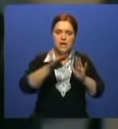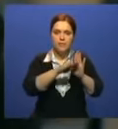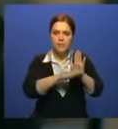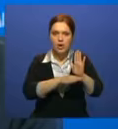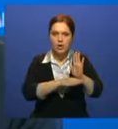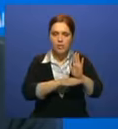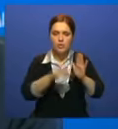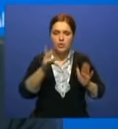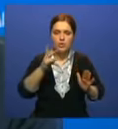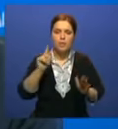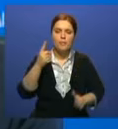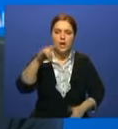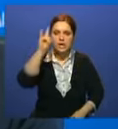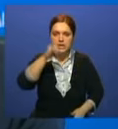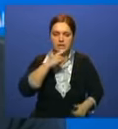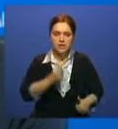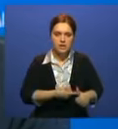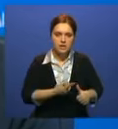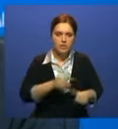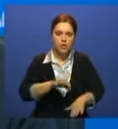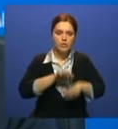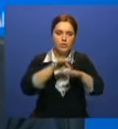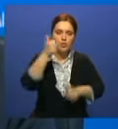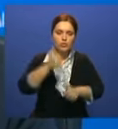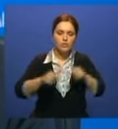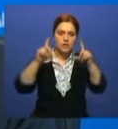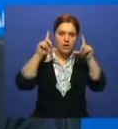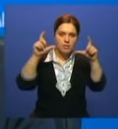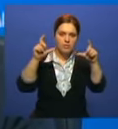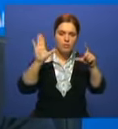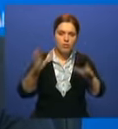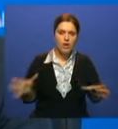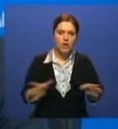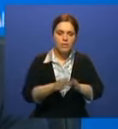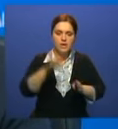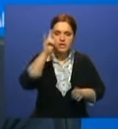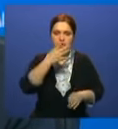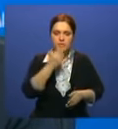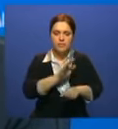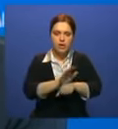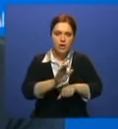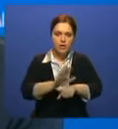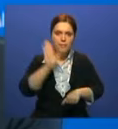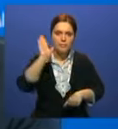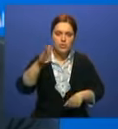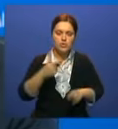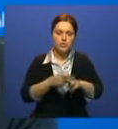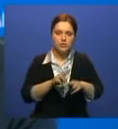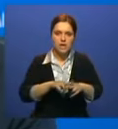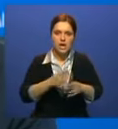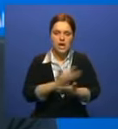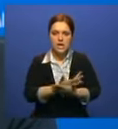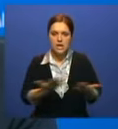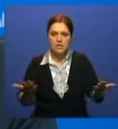казахстанское», проведение конкурсов селфи с казахстанским товаром, проведение промо-акций на региональном